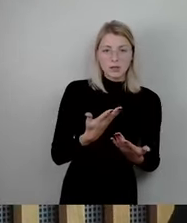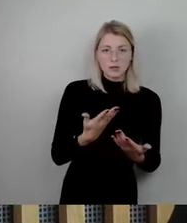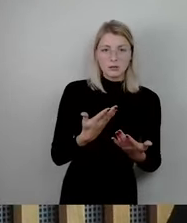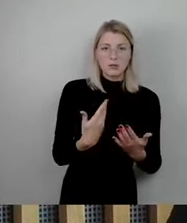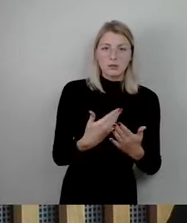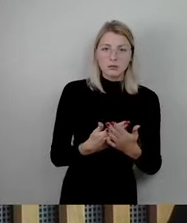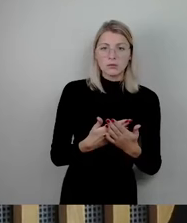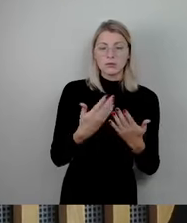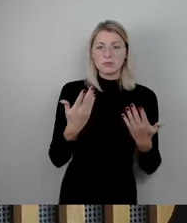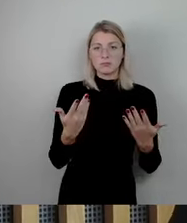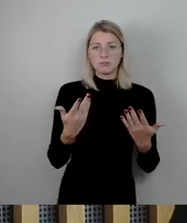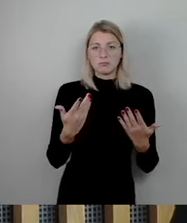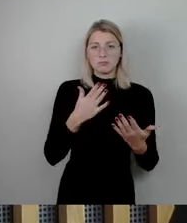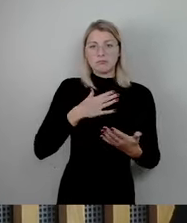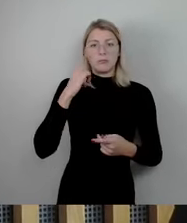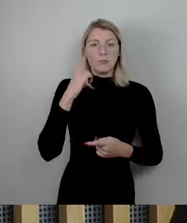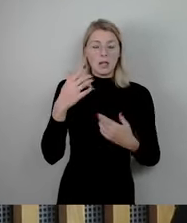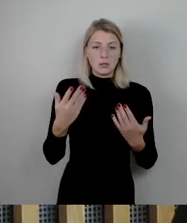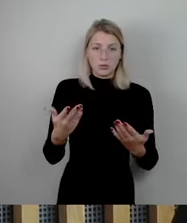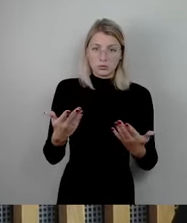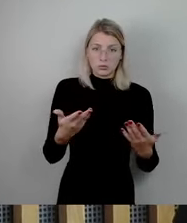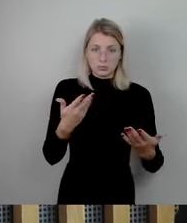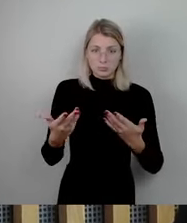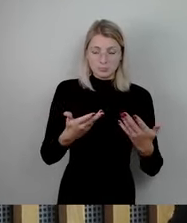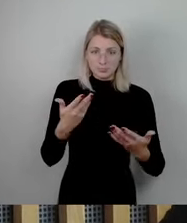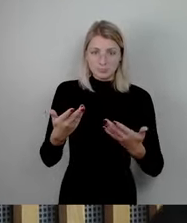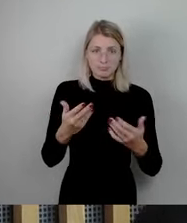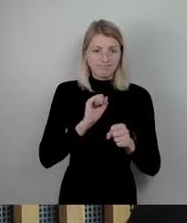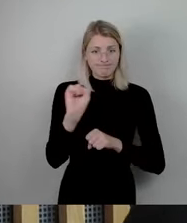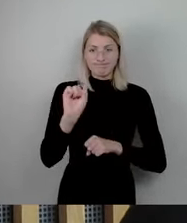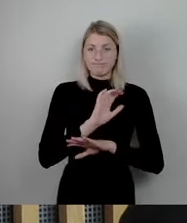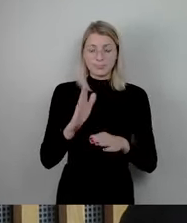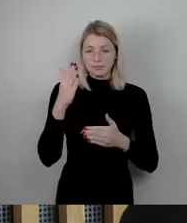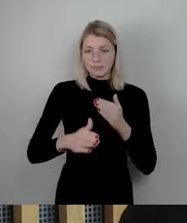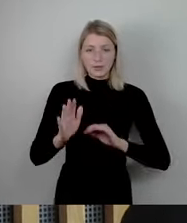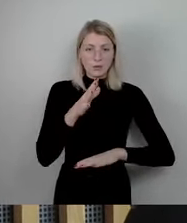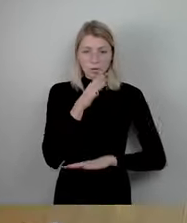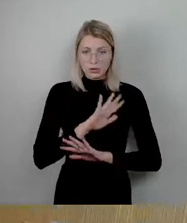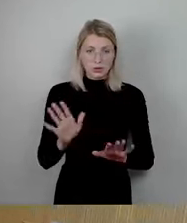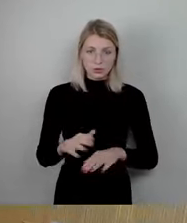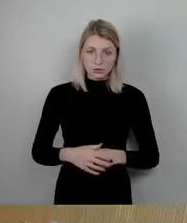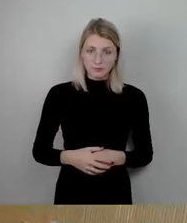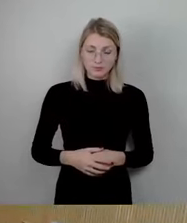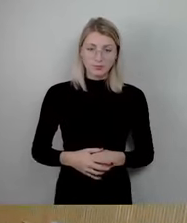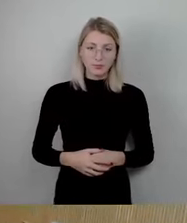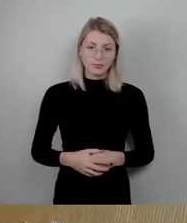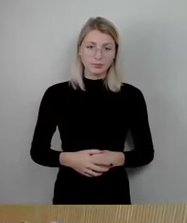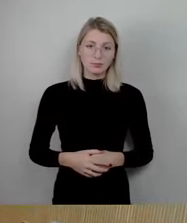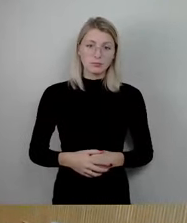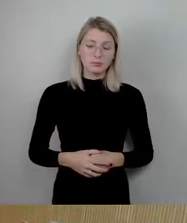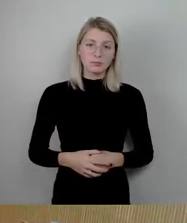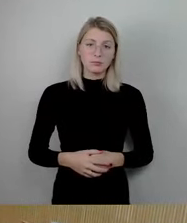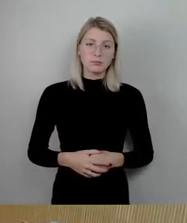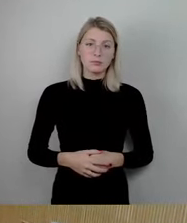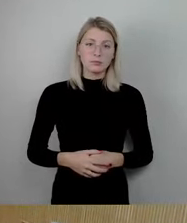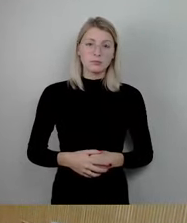daher spreche ich mich stark gegen Ende der Debatte an dieser Stelle aus. So, es ist Ende der